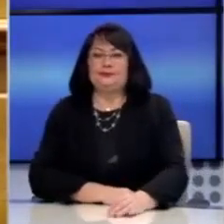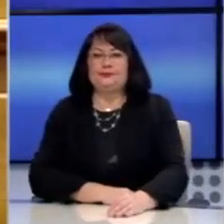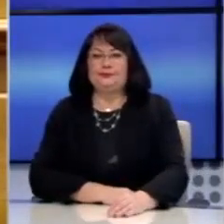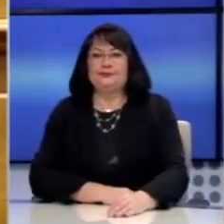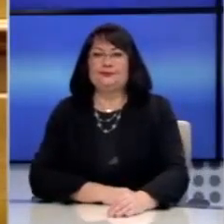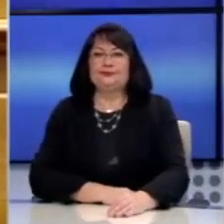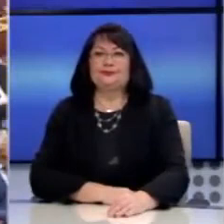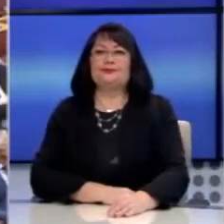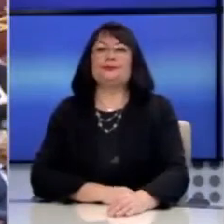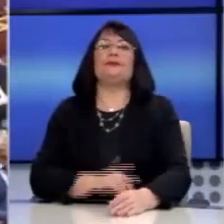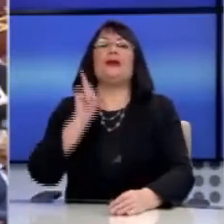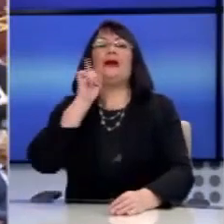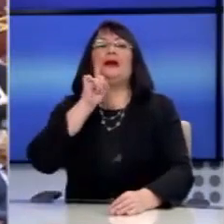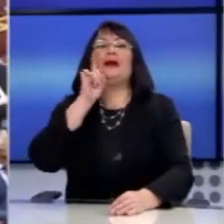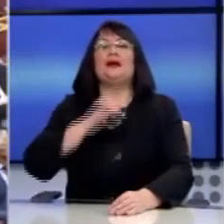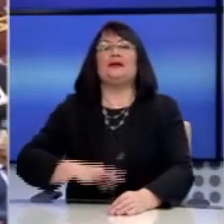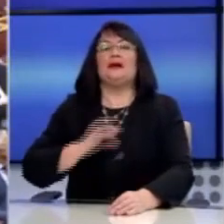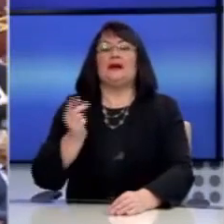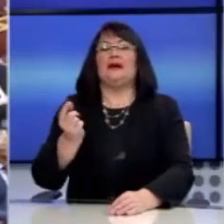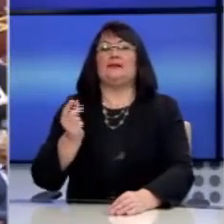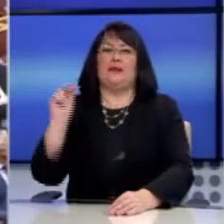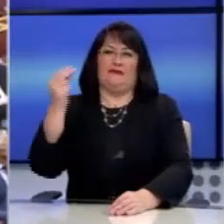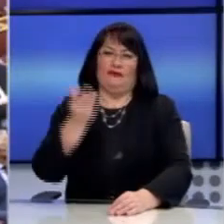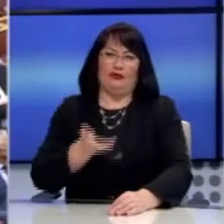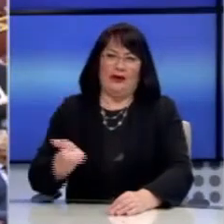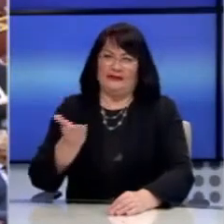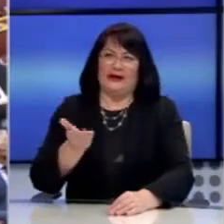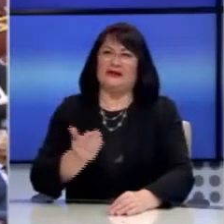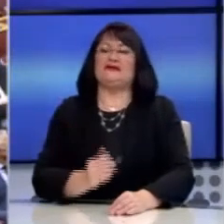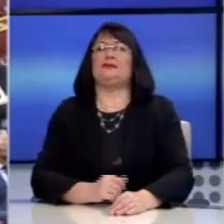Κυρίες και κύριοι συνάδελφοι... Παρακαλώ ησυχία. Παρακαλώ.